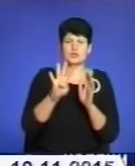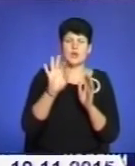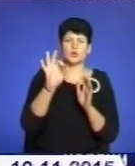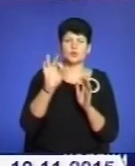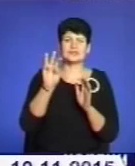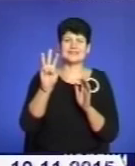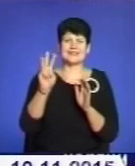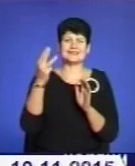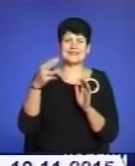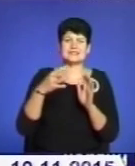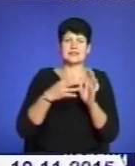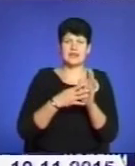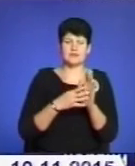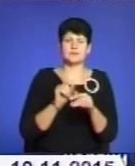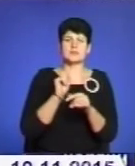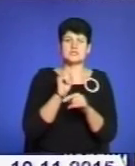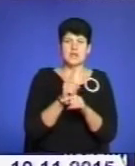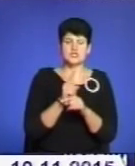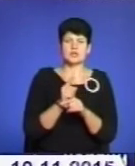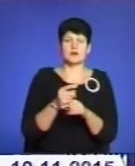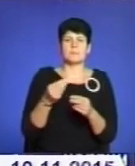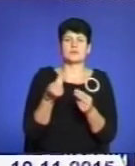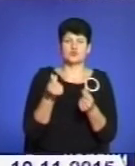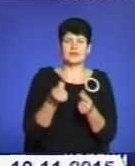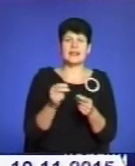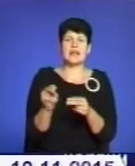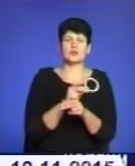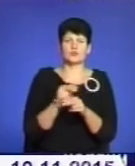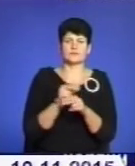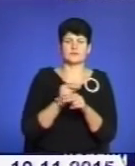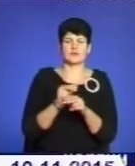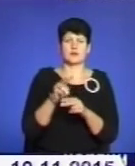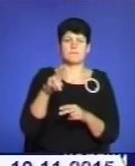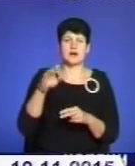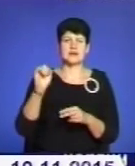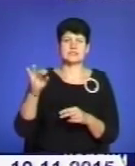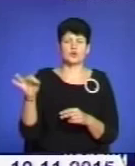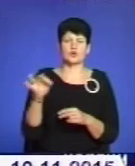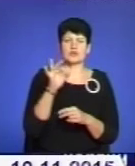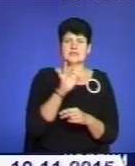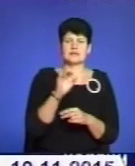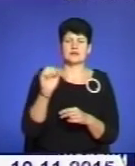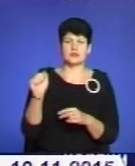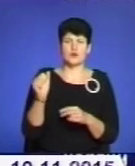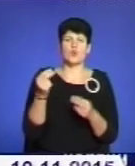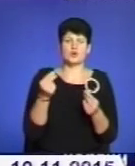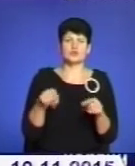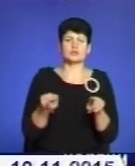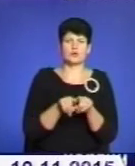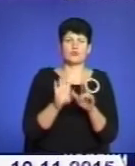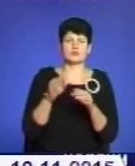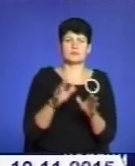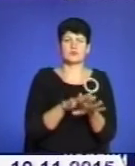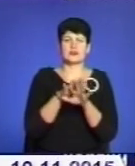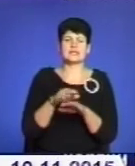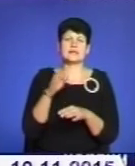Призначення платежу на лікування пасимок Олександра Андрійовича. Також кошти можна перераховувати тійці Олександра.